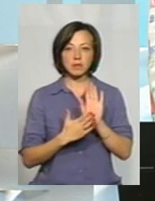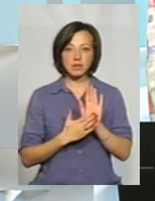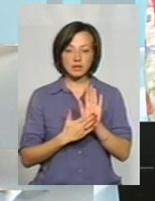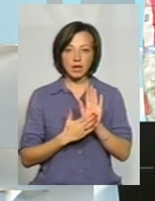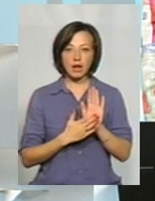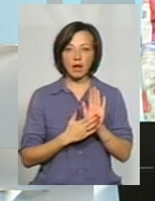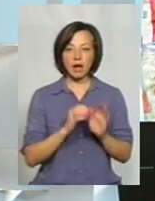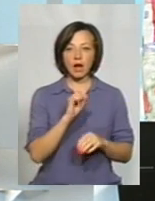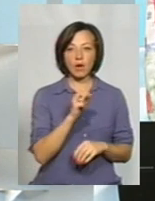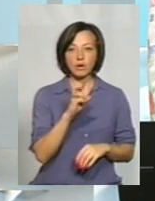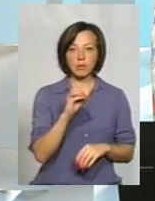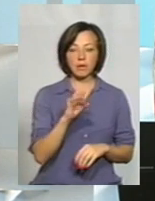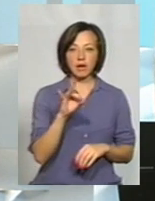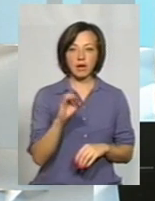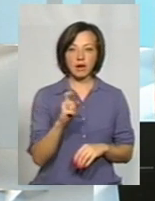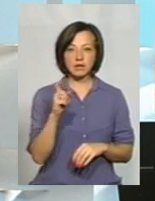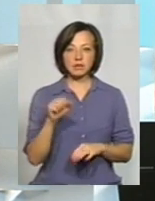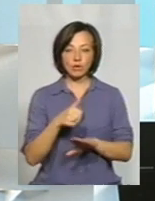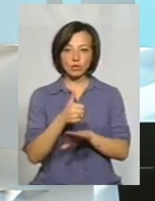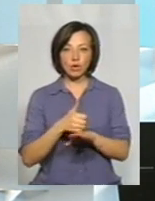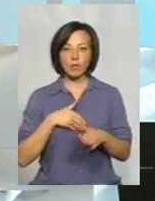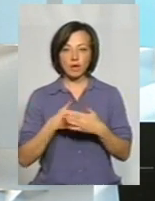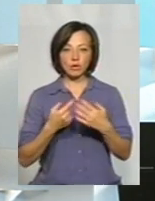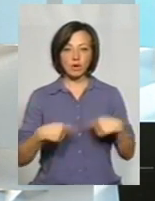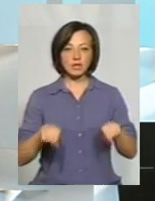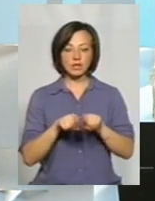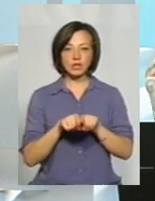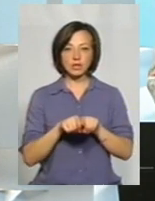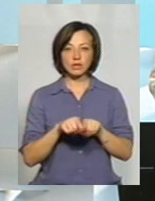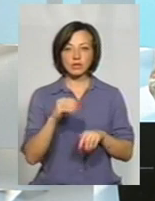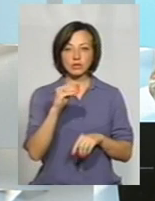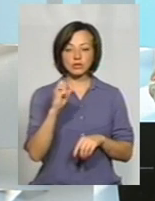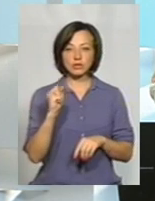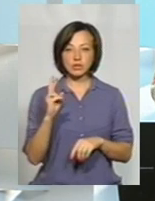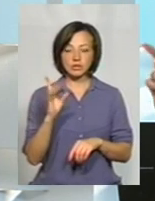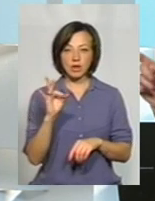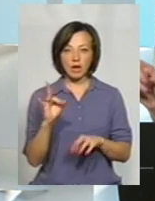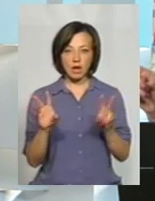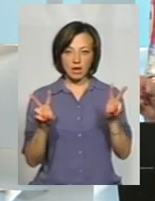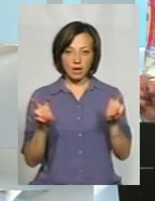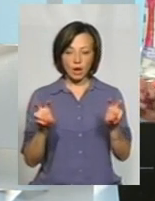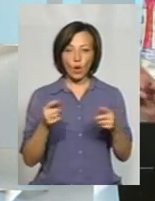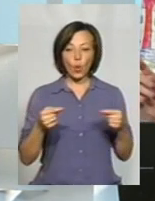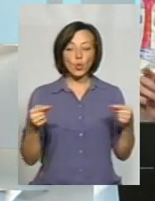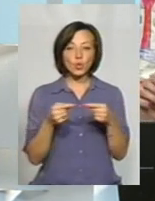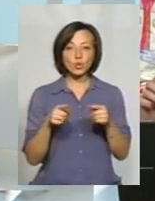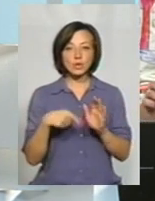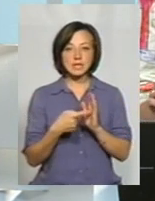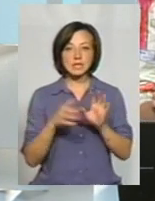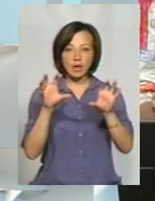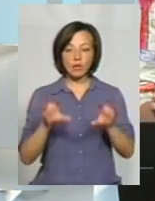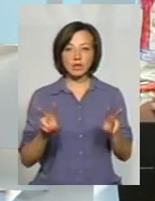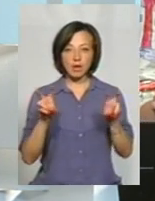Альона Береза. Вона очолює громадську організацію «Жар». Вона уточнює, що закон